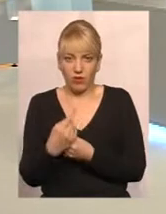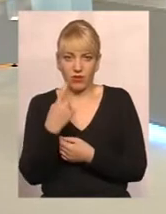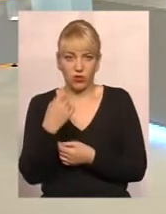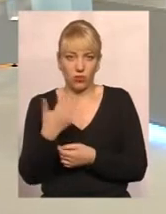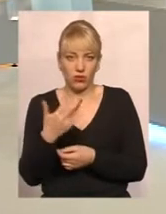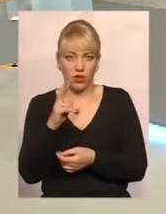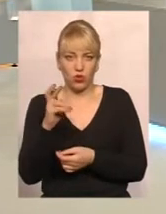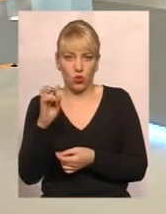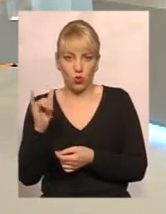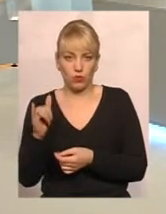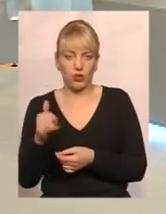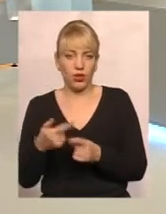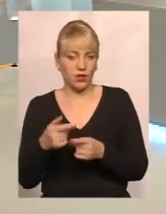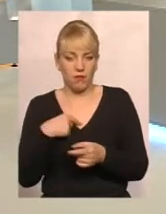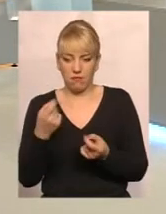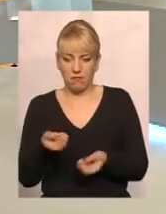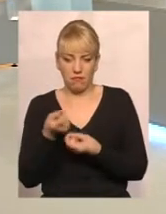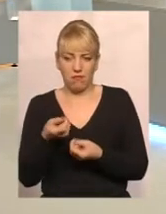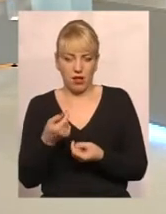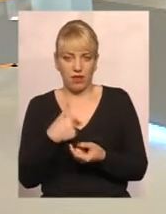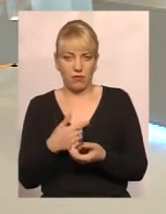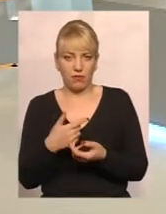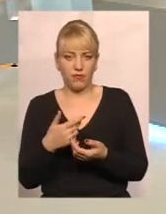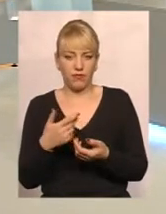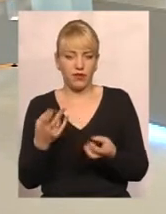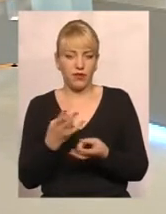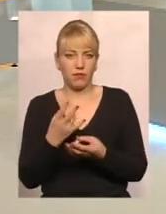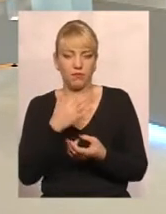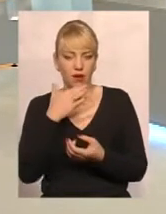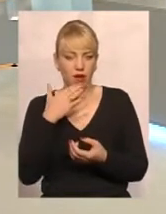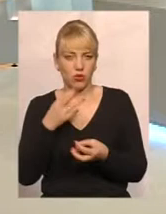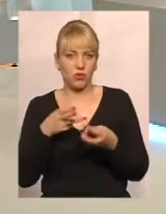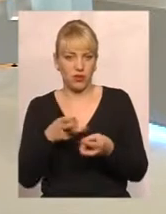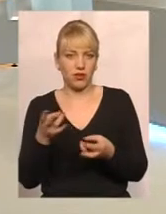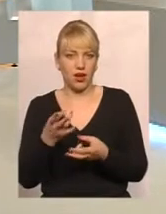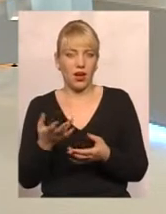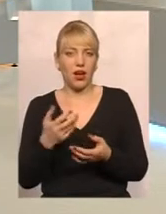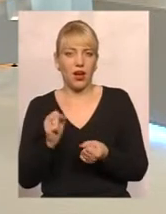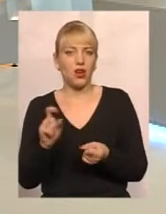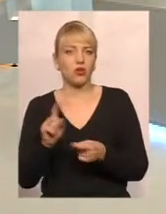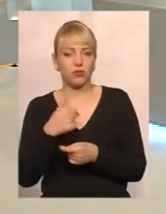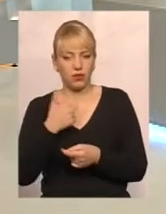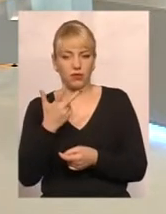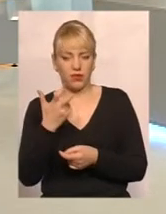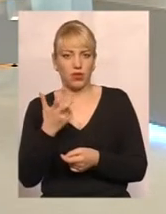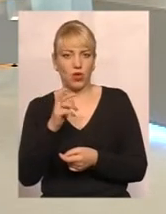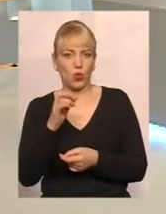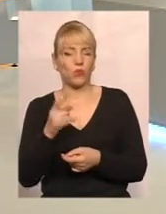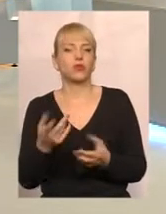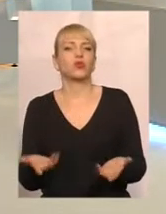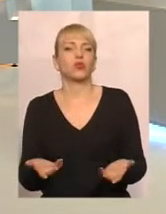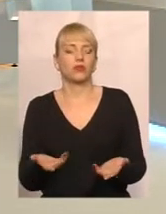15 кубів, саме менше треба пропалити газу, а мені дали 300 кубів. І